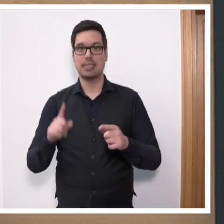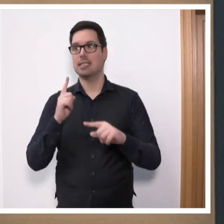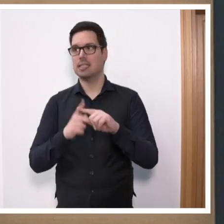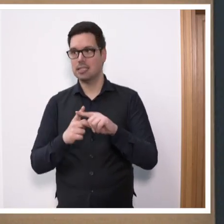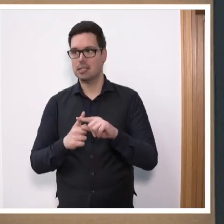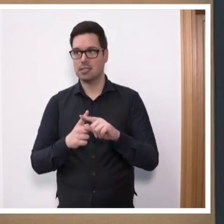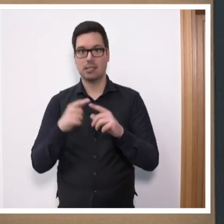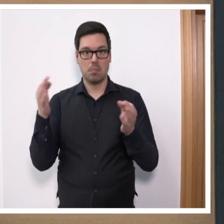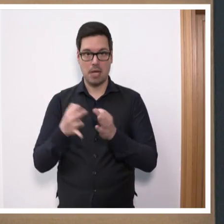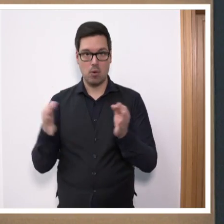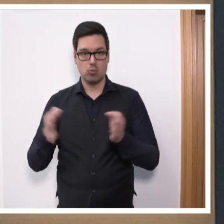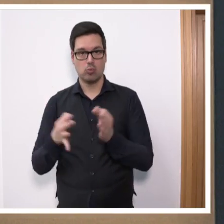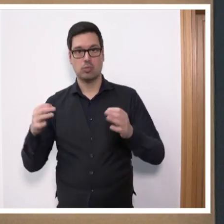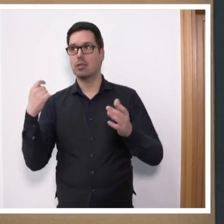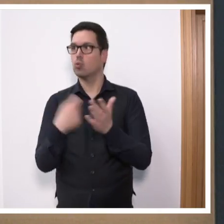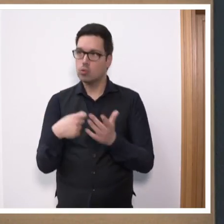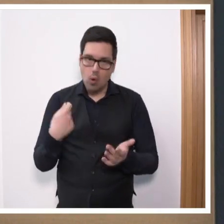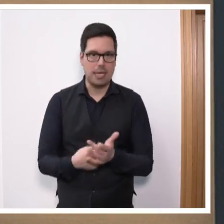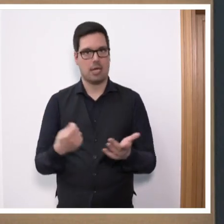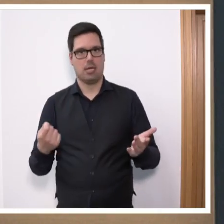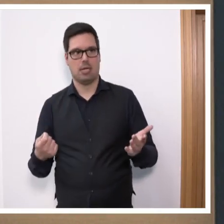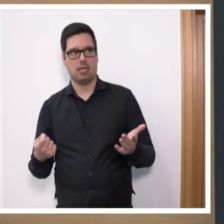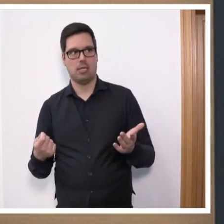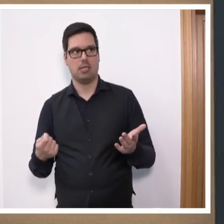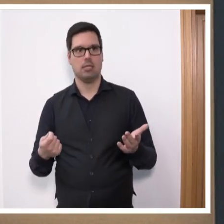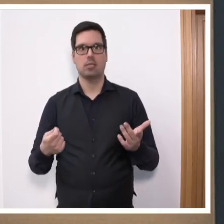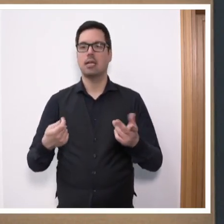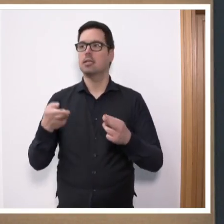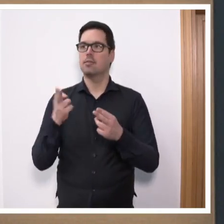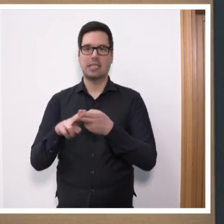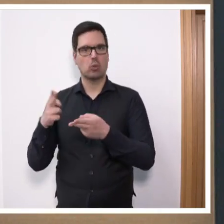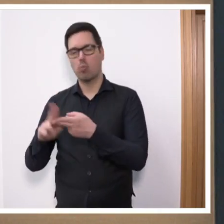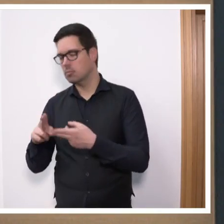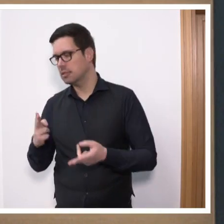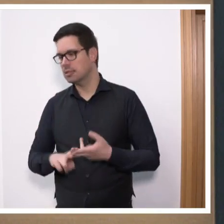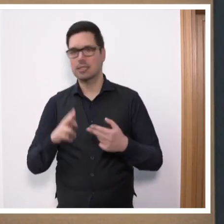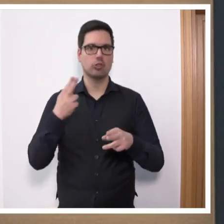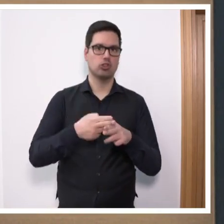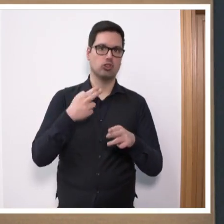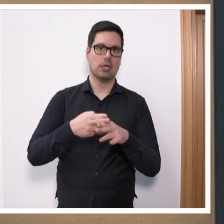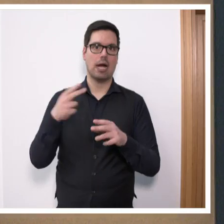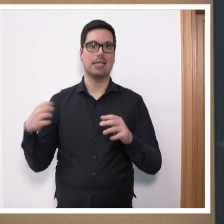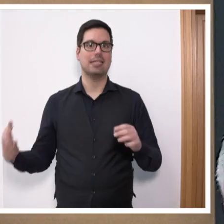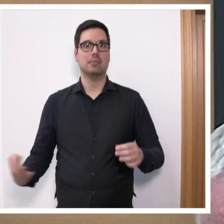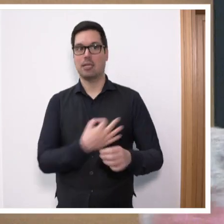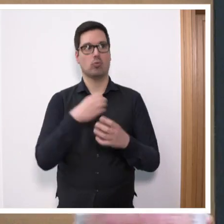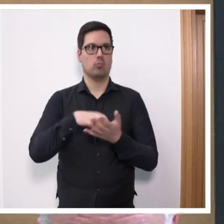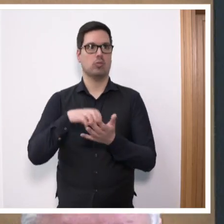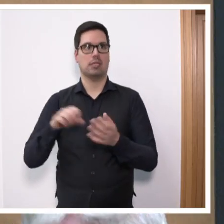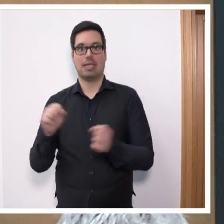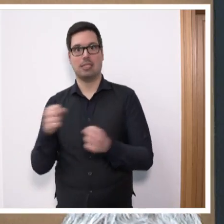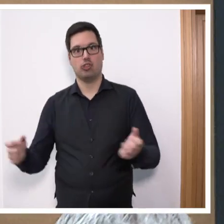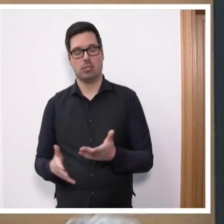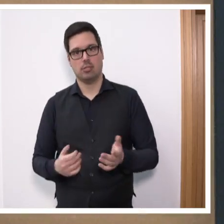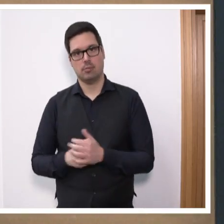gegen die Industrialisierung wird noch teuer. Die Netzentgelte werden verdoppelt, das führt dazu, dass Stahl im Saarland so nicht produziert werden können wird.